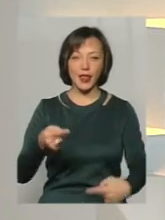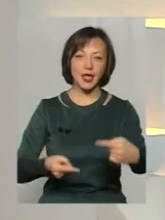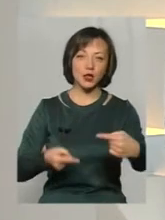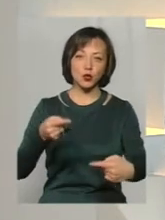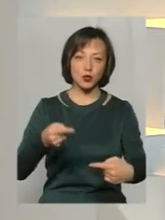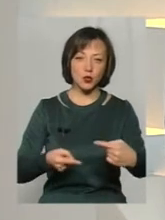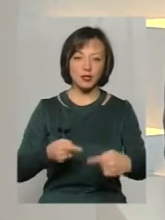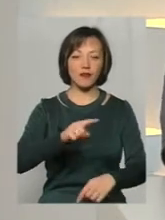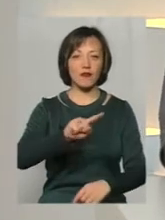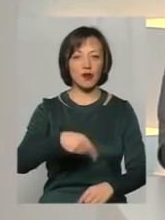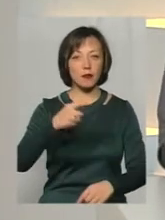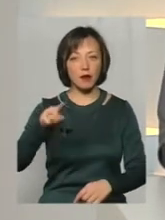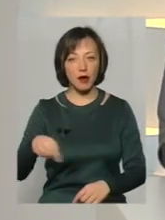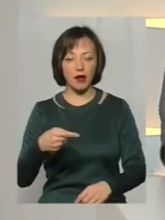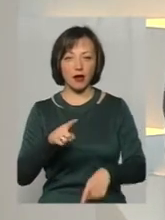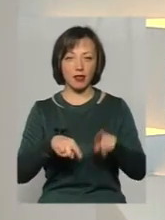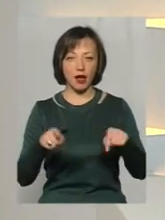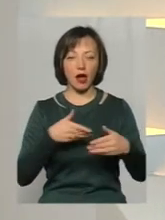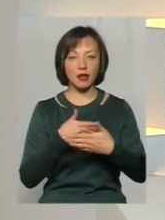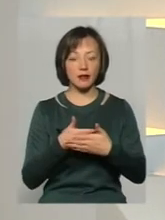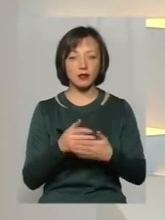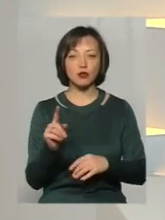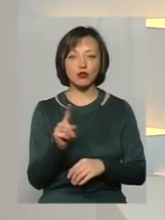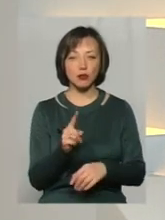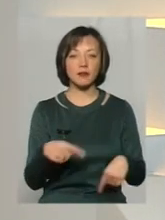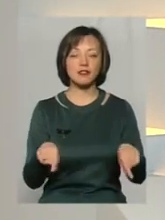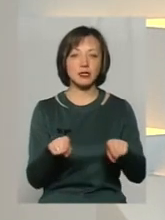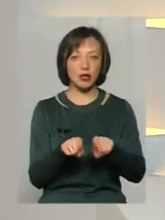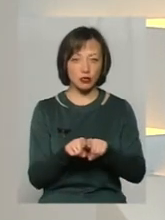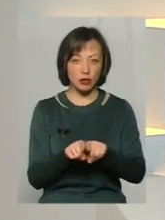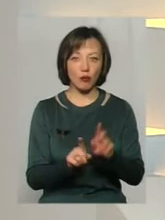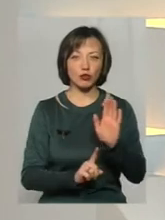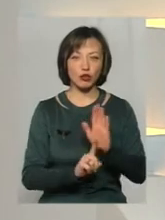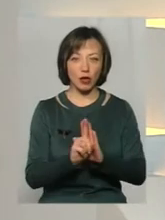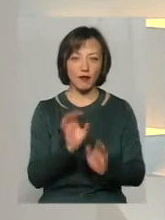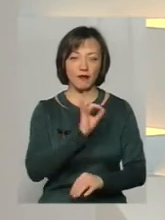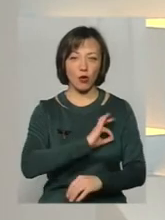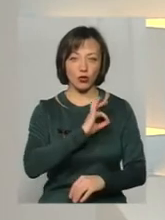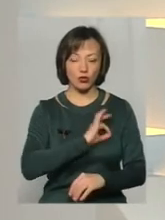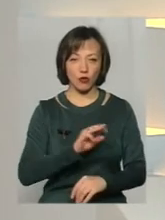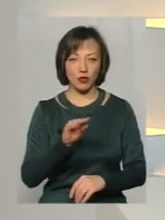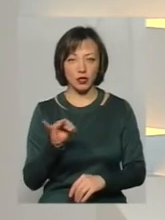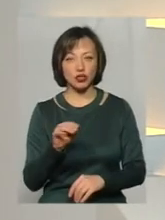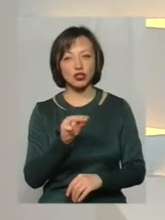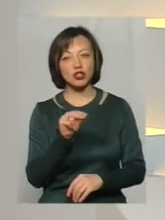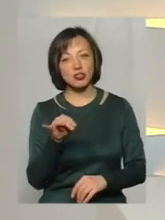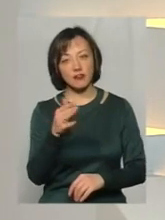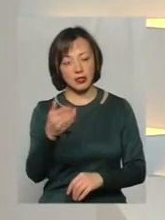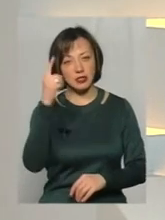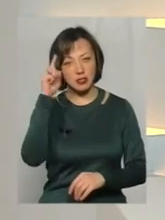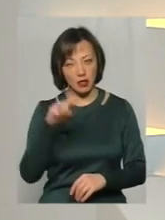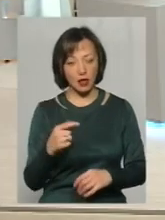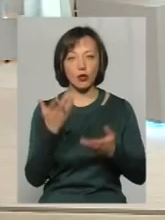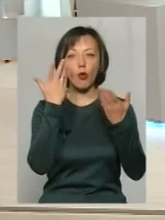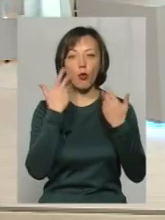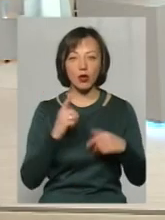навіть вимагань від деяких активістів, щоб його все ж таки почали використовувати. Чи знаєте ви на сьогоднішній